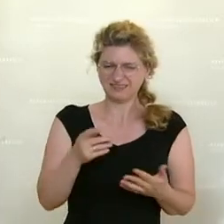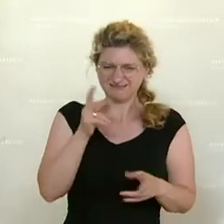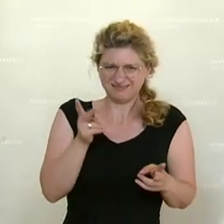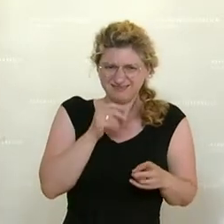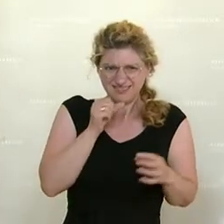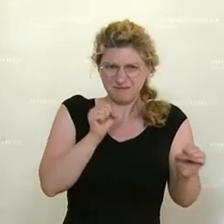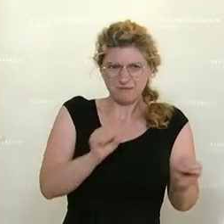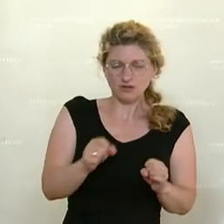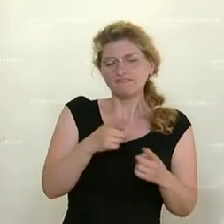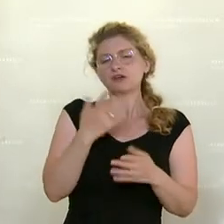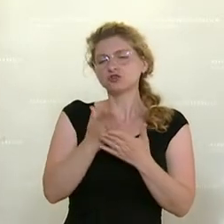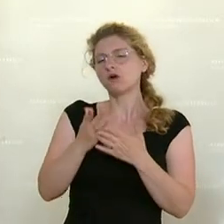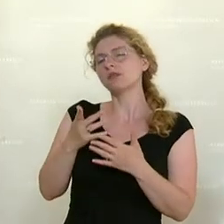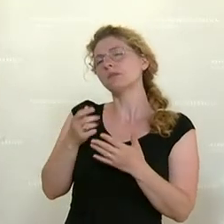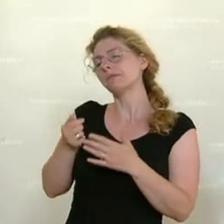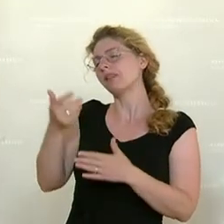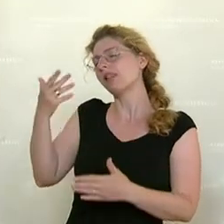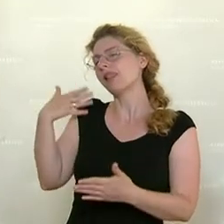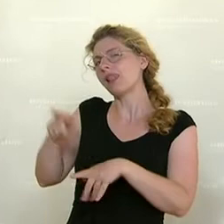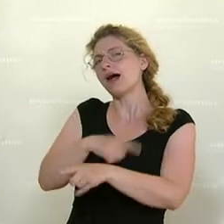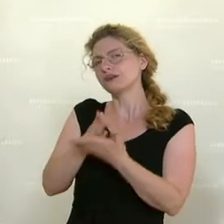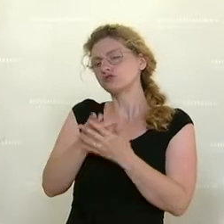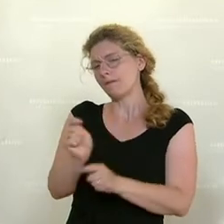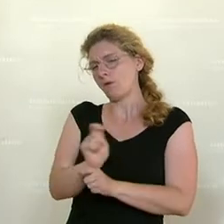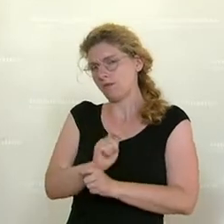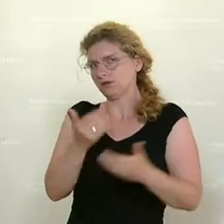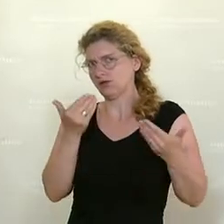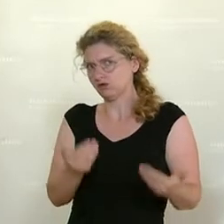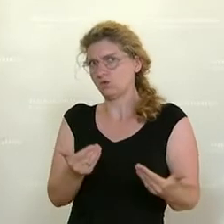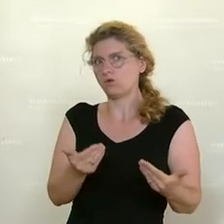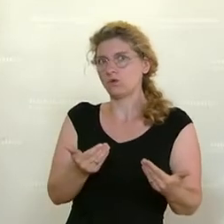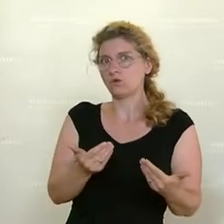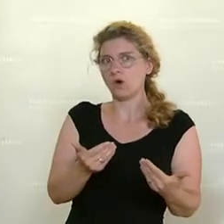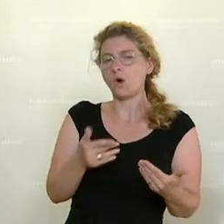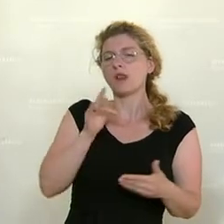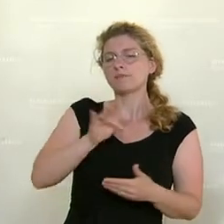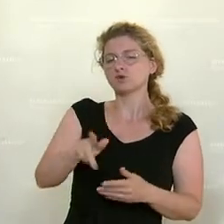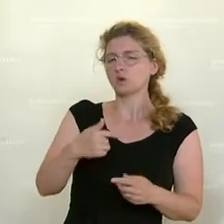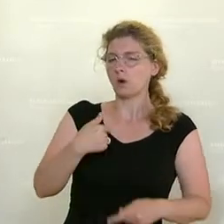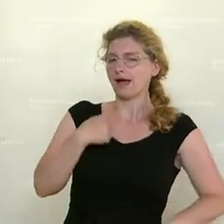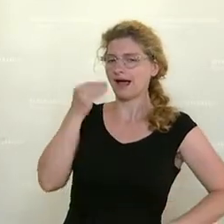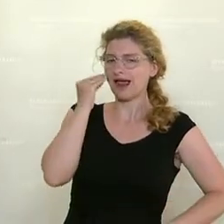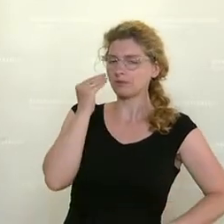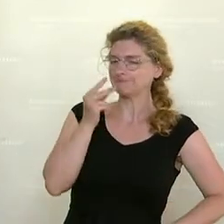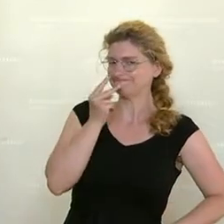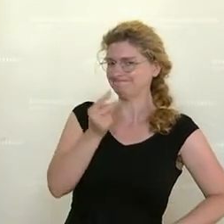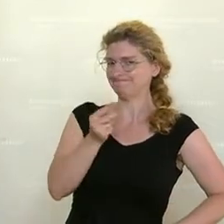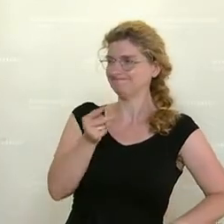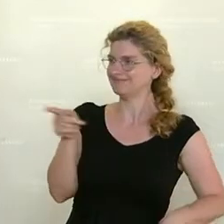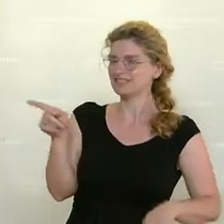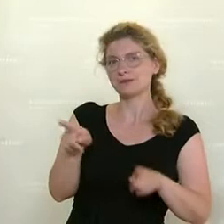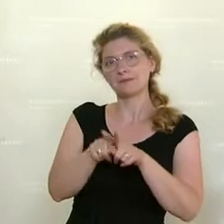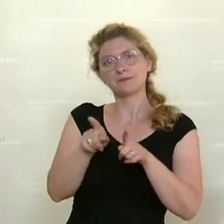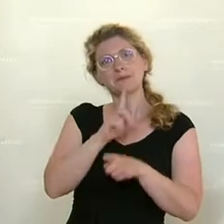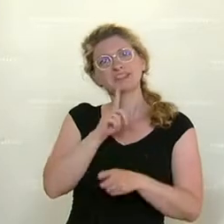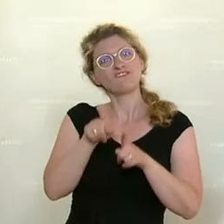schon seit einiger Zeit und ab und zu habe ich den Eindruck, Sie haben richtig Spaß daran, die